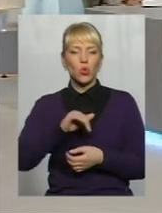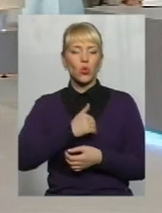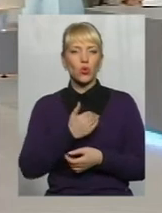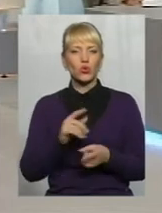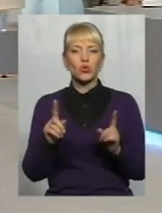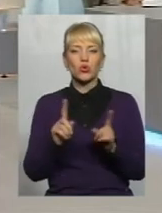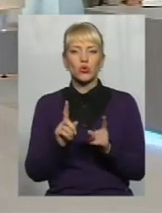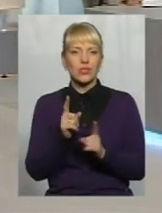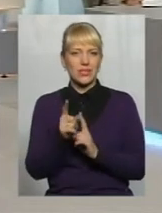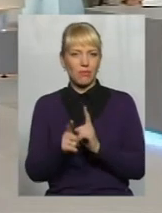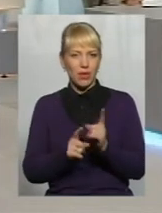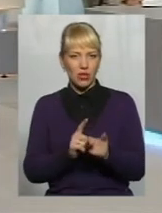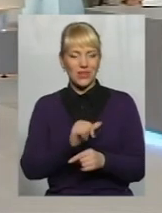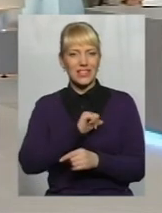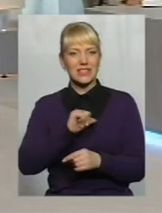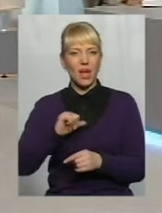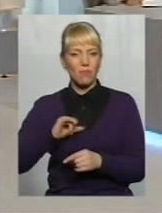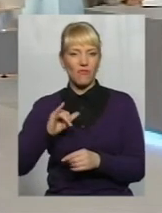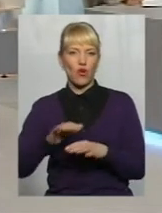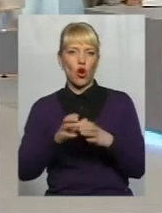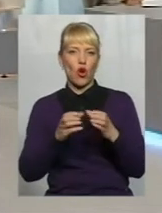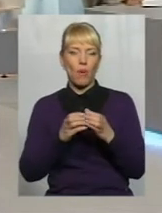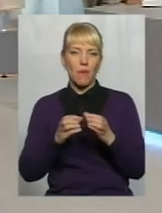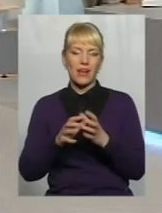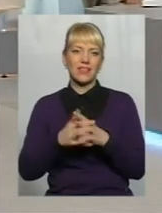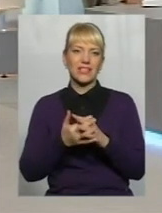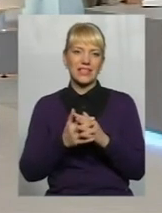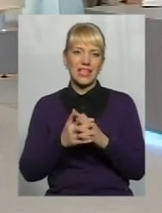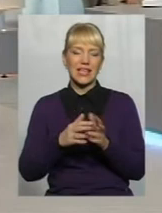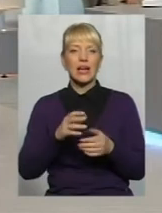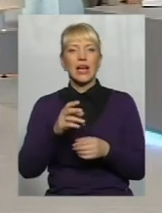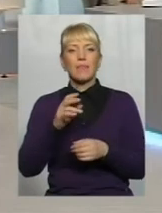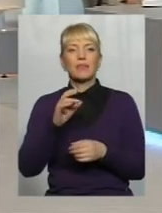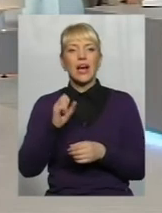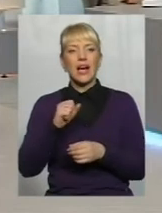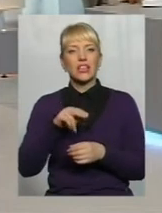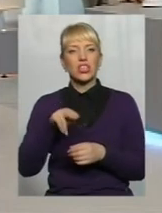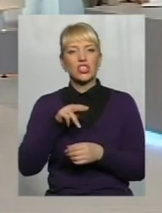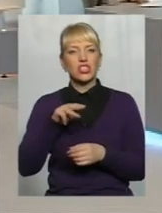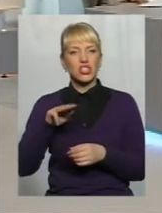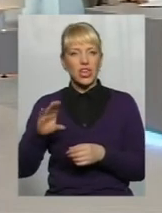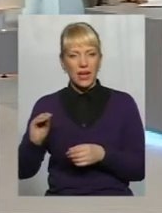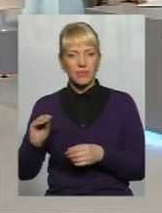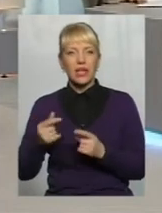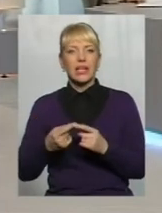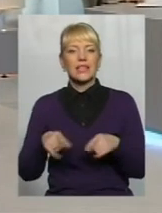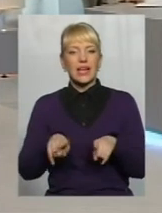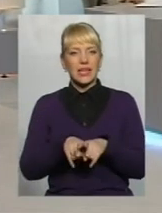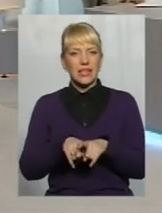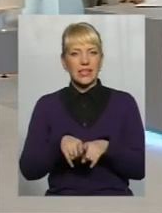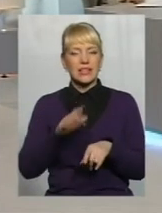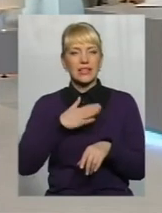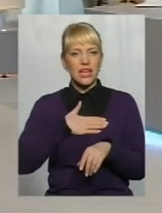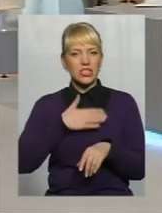щось змінювати самі в громаді, в селі, в селищі Але така все-таки наша